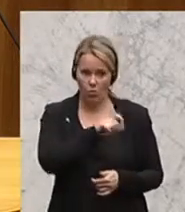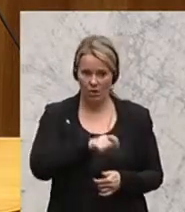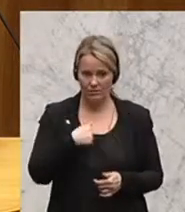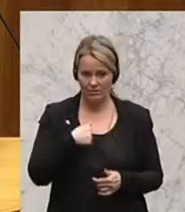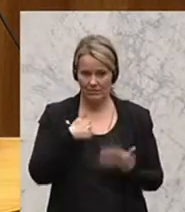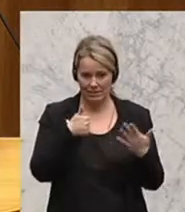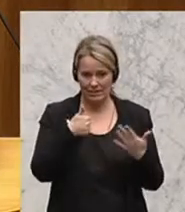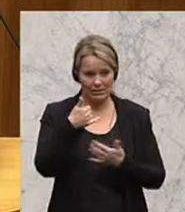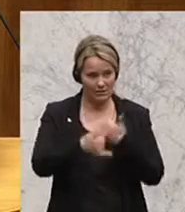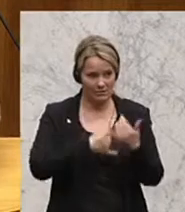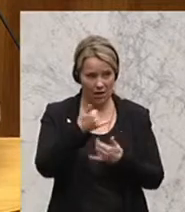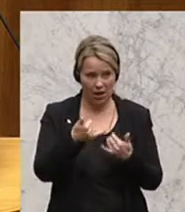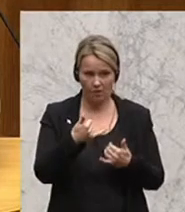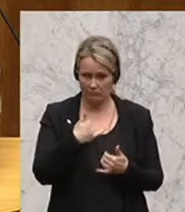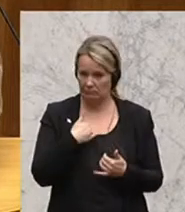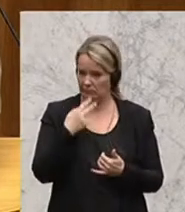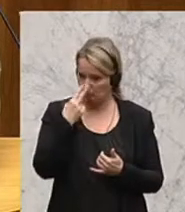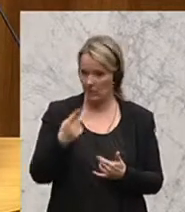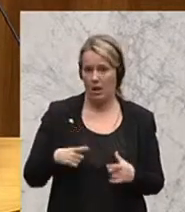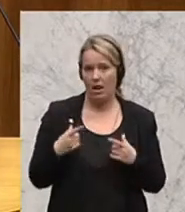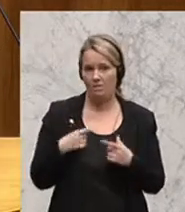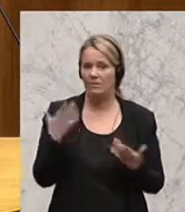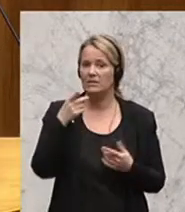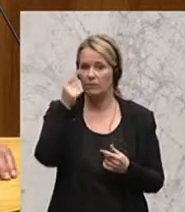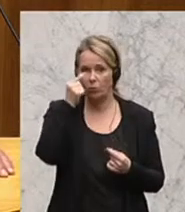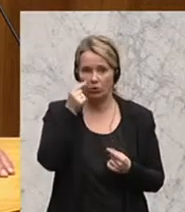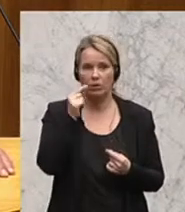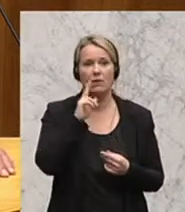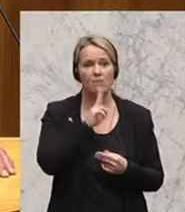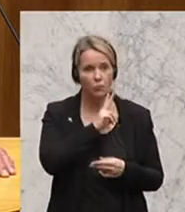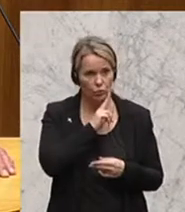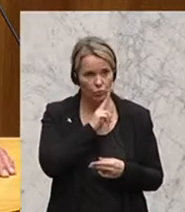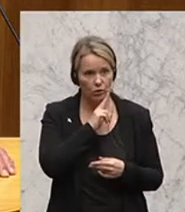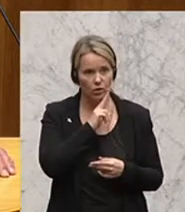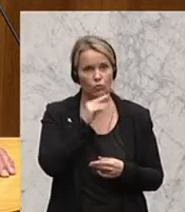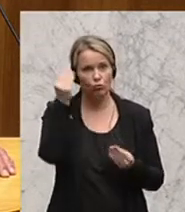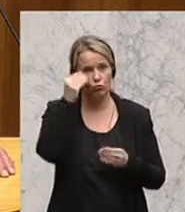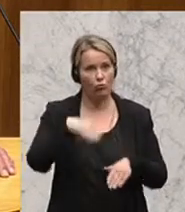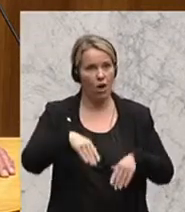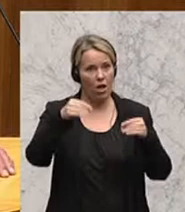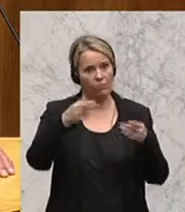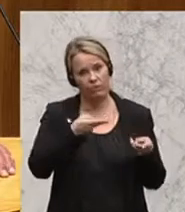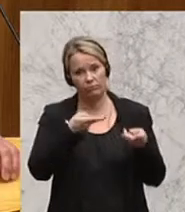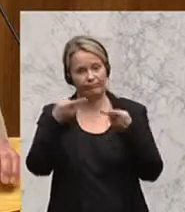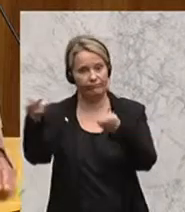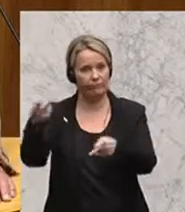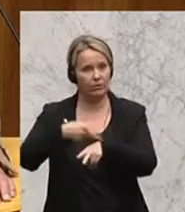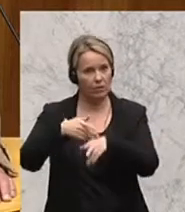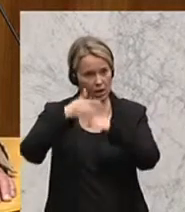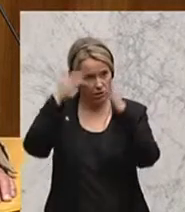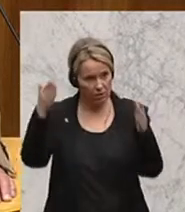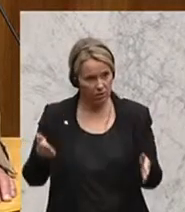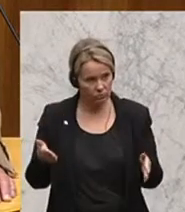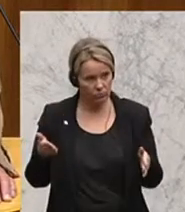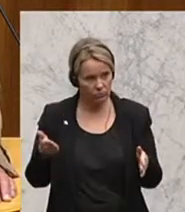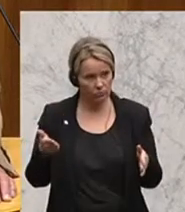Jahren erkennen musste, was es heißt, wenn die Mutter zum Schulanfang eingeliefert wird ins Krankenhaus, zur